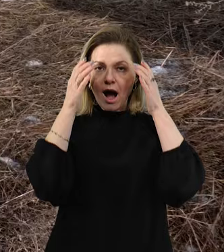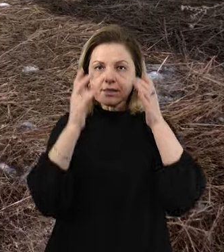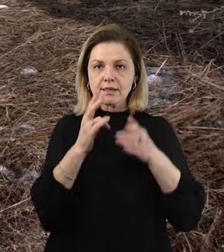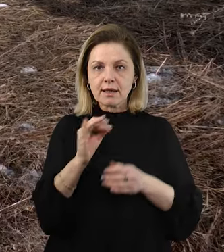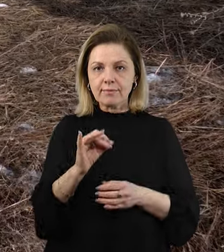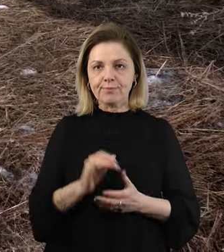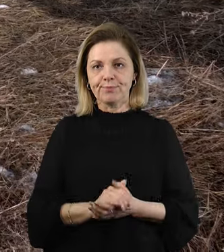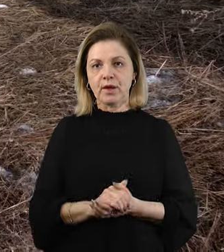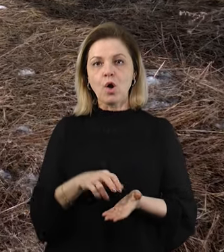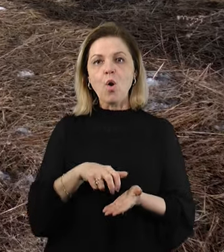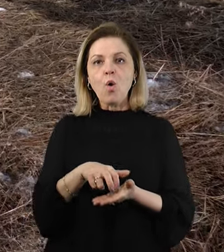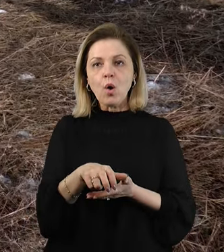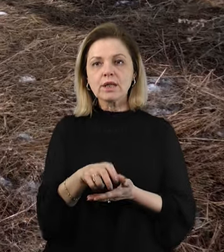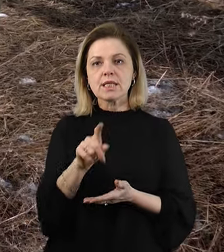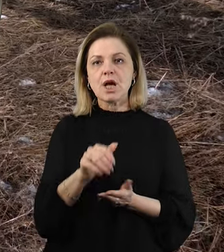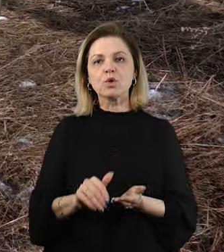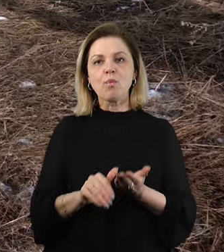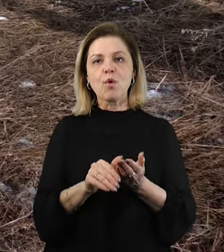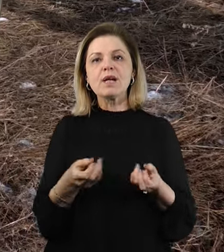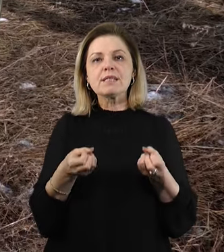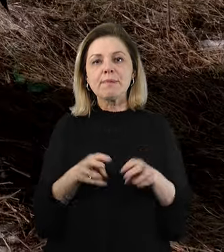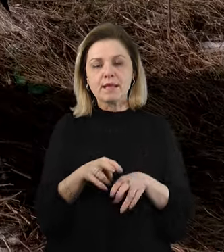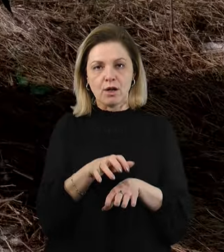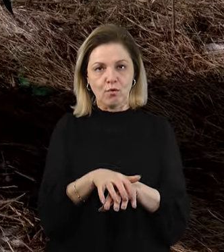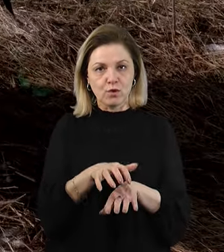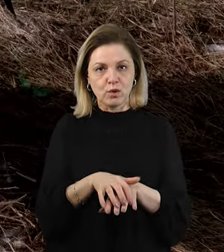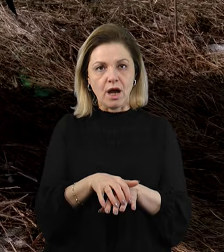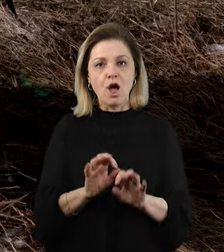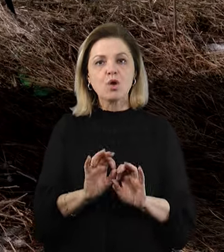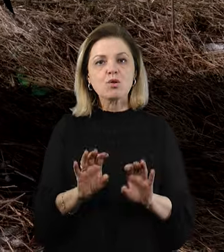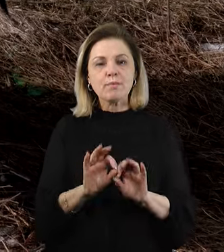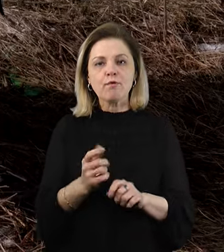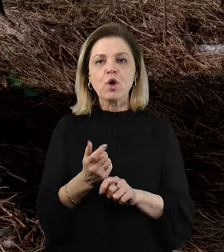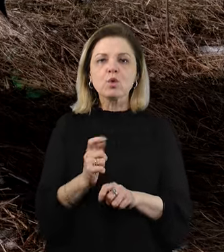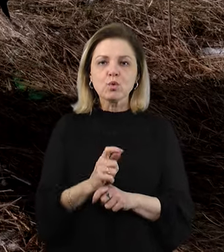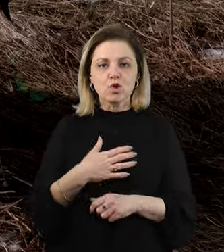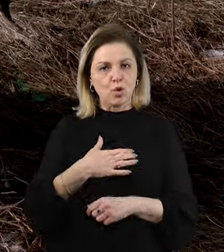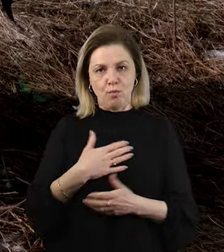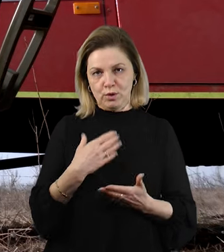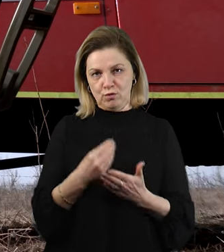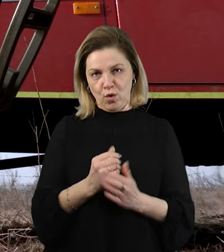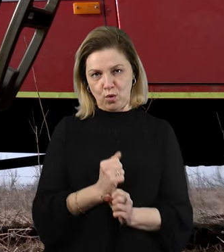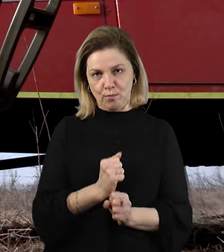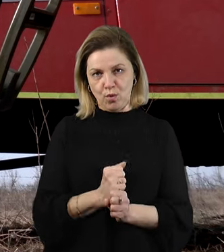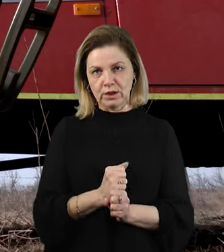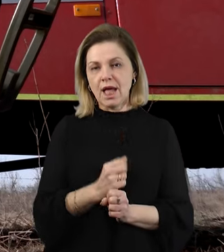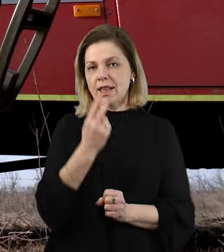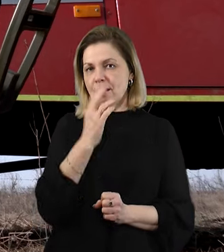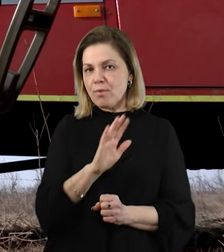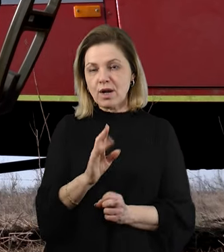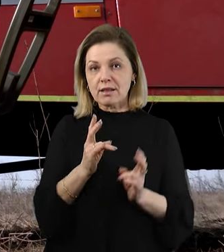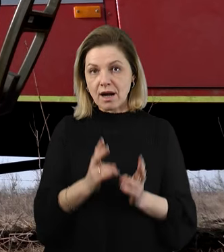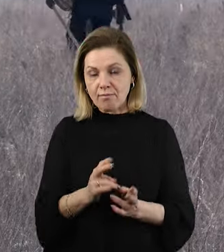також. Ходить Павло Бондаренко за допомогою спеціального взуття. Розповідає, дуже любить свою роботу. Тому попри травму